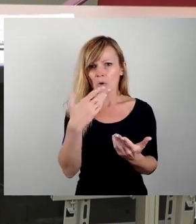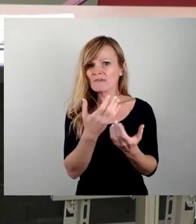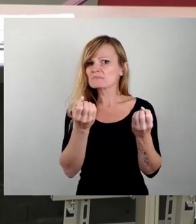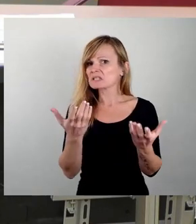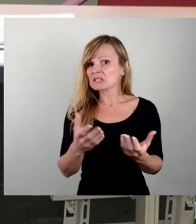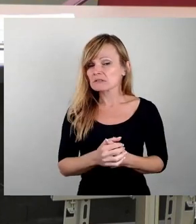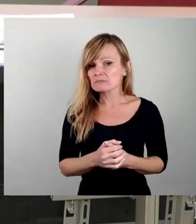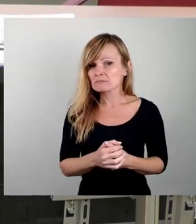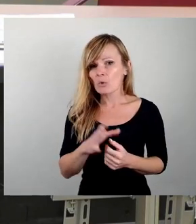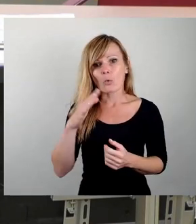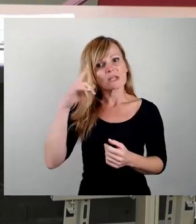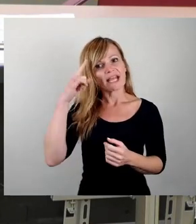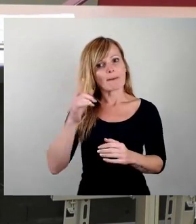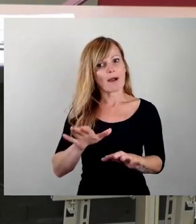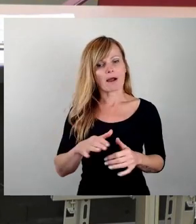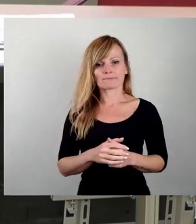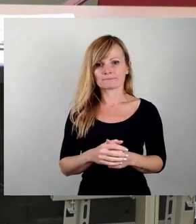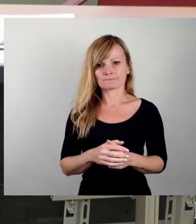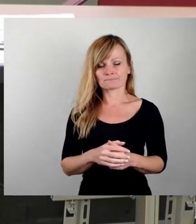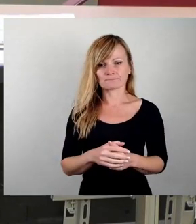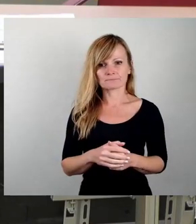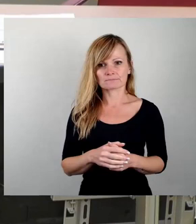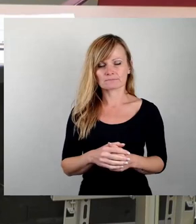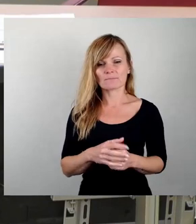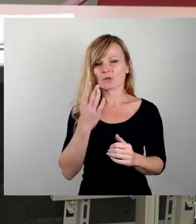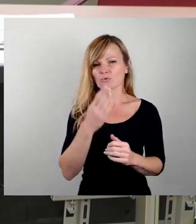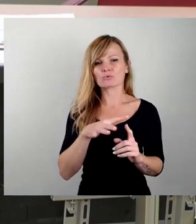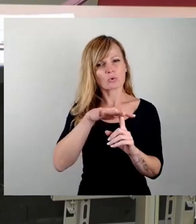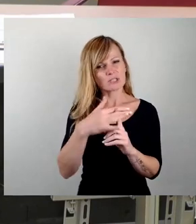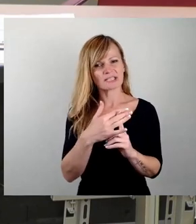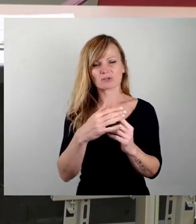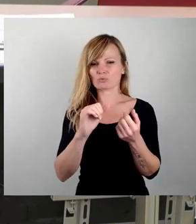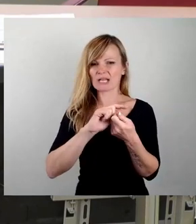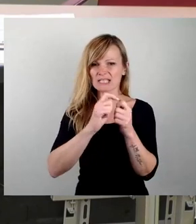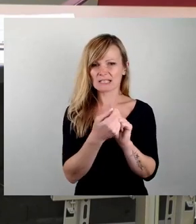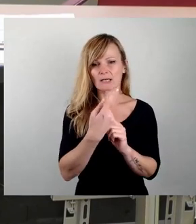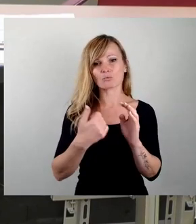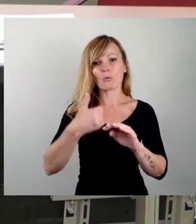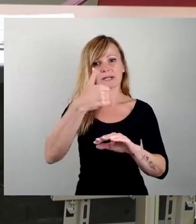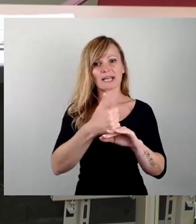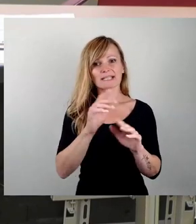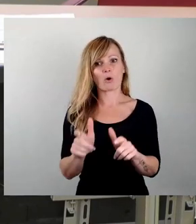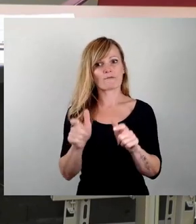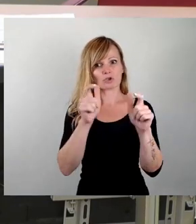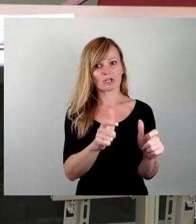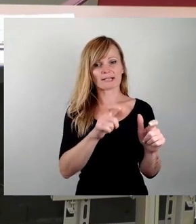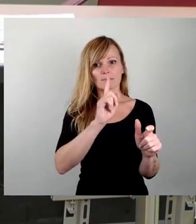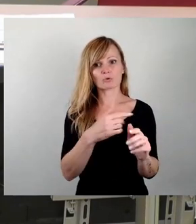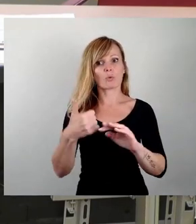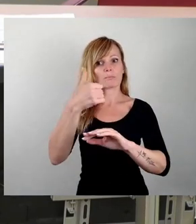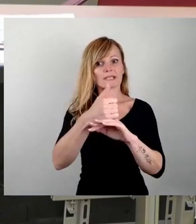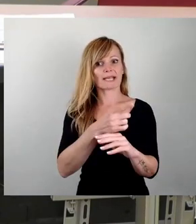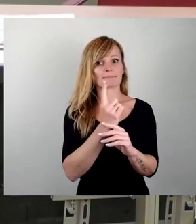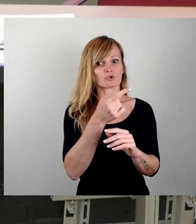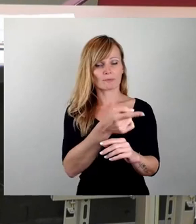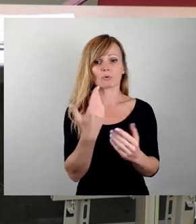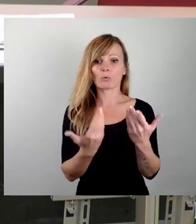Undenkbar. Von einer zu kontextualisierenden, Obrigkeit aufgestellt muss Obrigkeit bestimmen oder halt eine